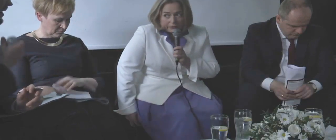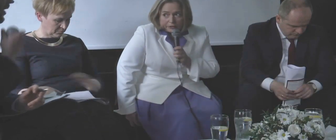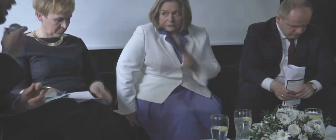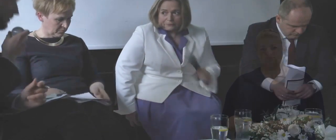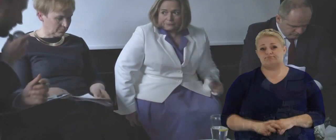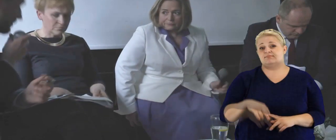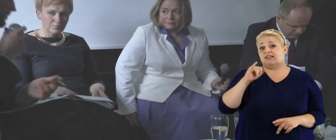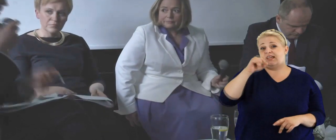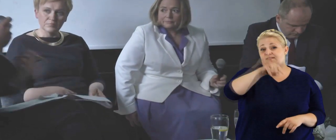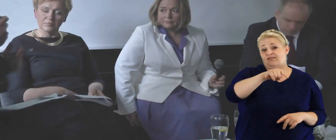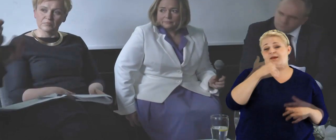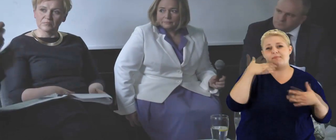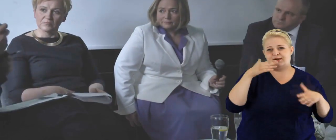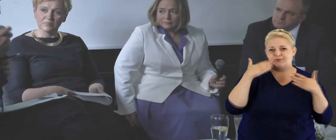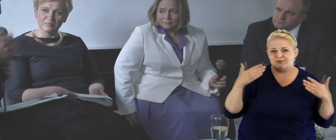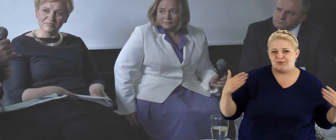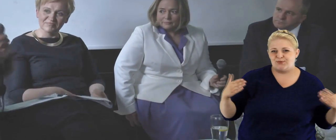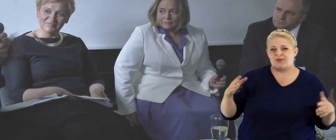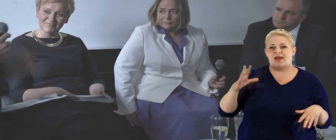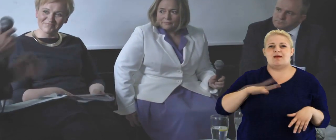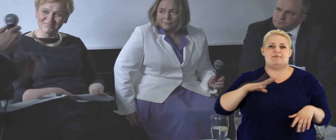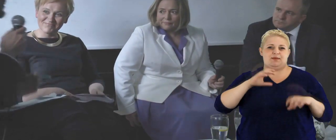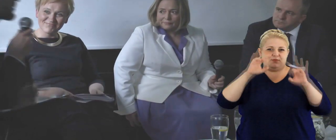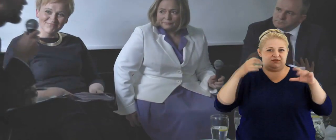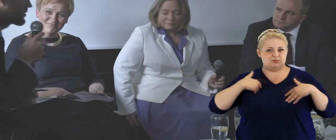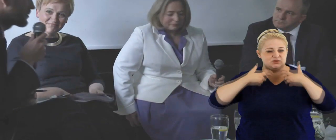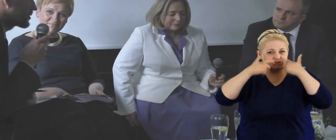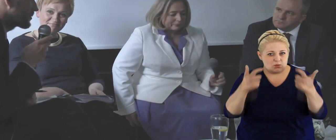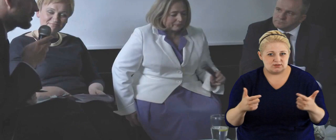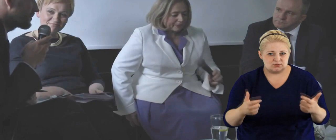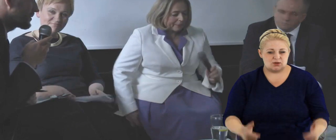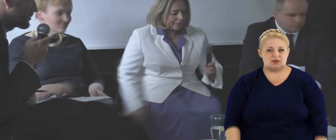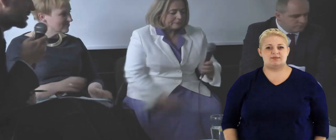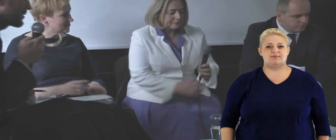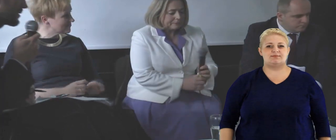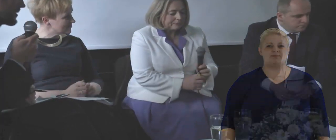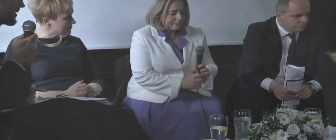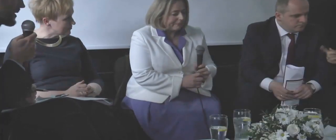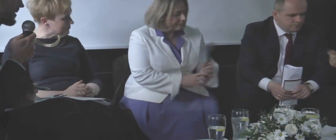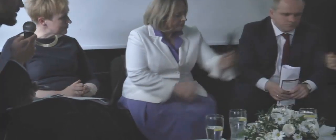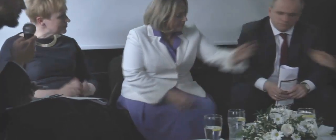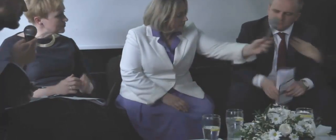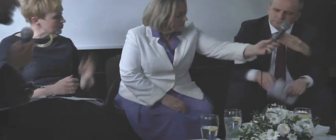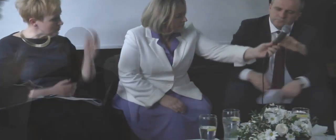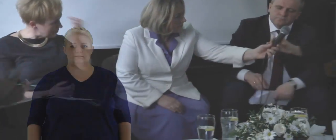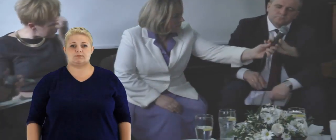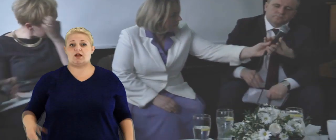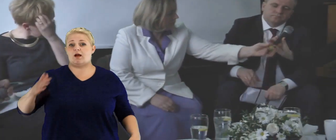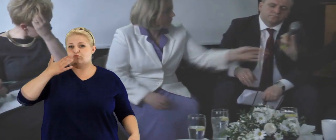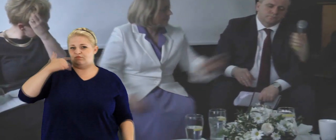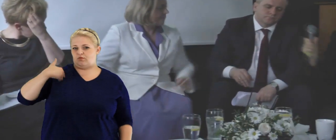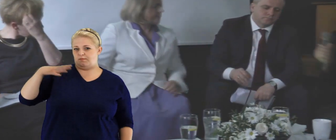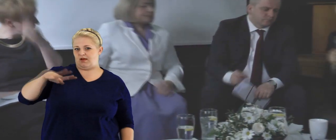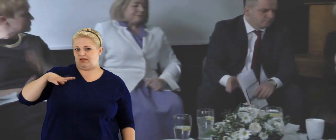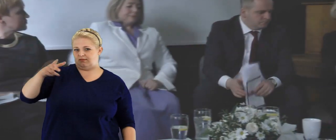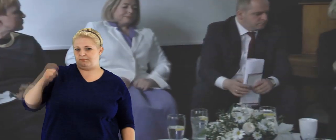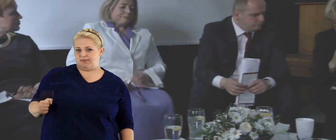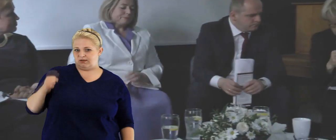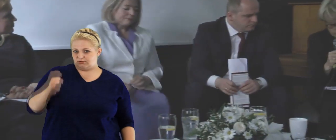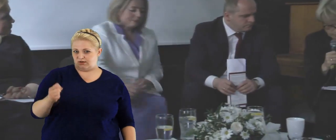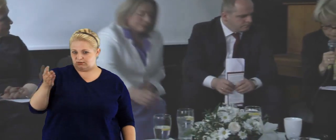tego zaakceptować. I w tym momencie, przepraszam, bardzo dziękuję, bo już, myślimy, pani profesor się zgłaszała, coś chciała się, tak. W tym, co, co